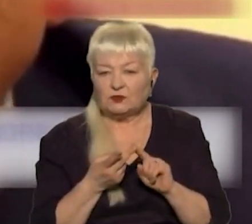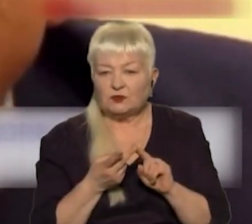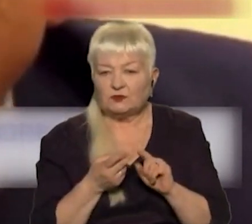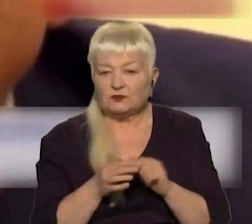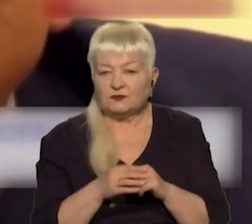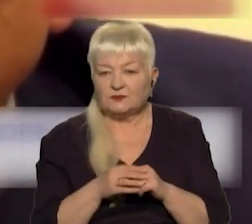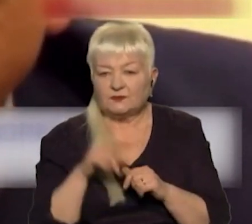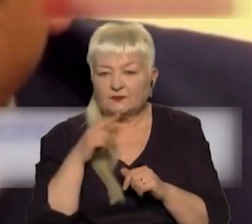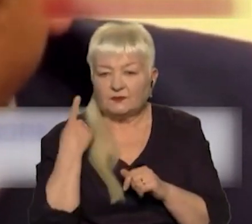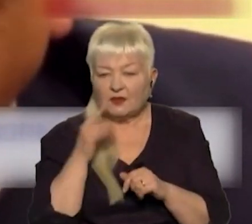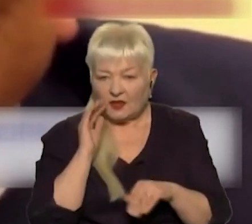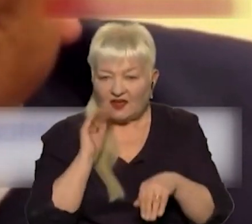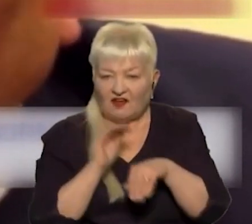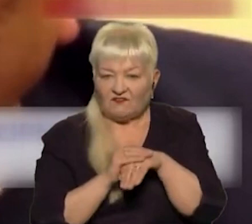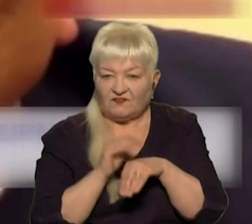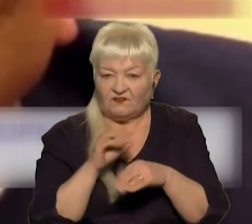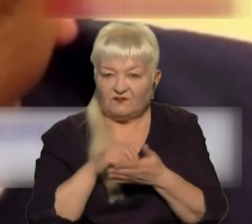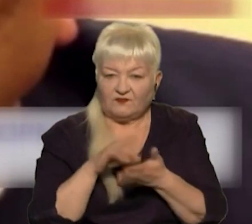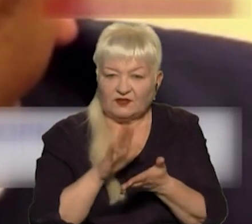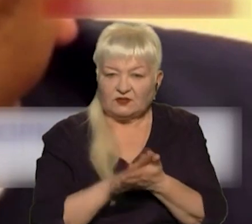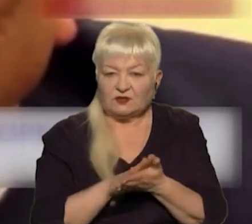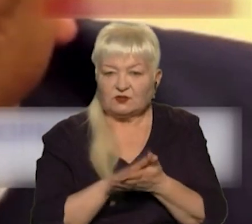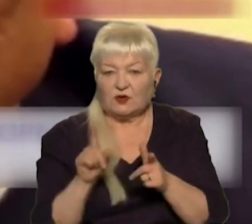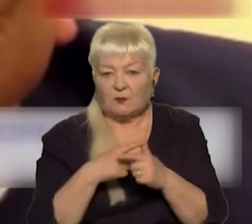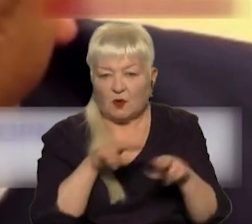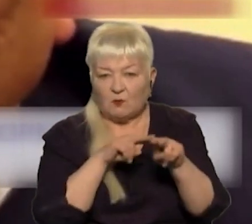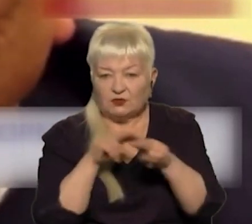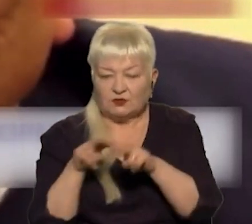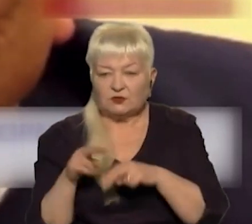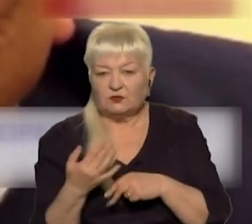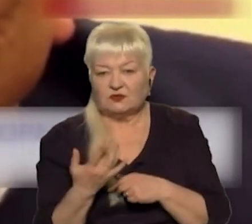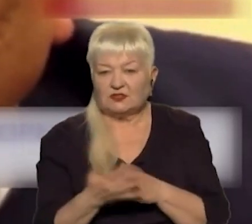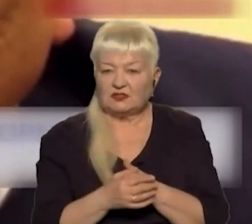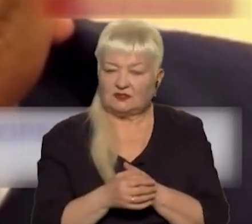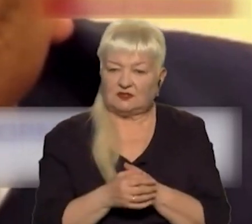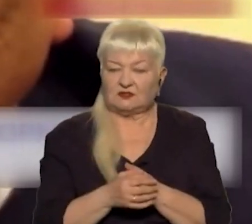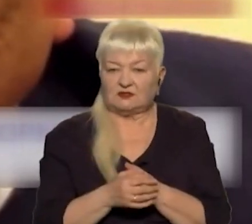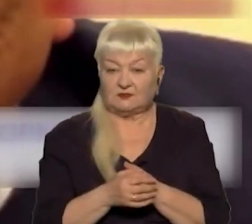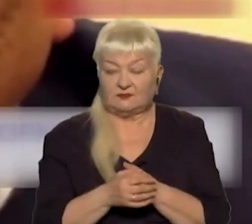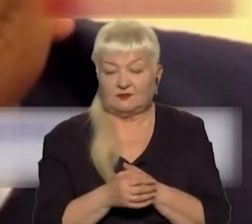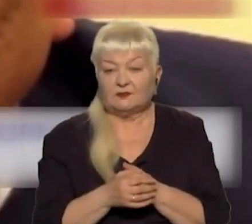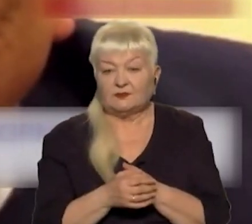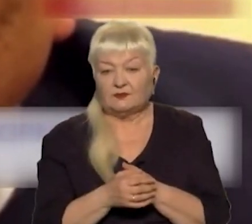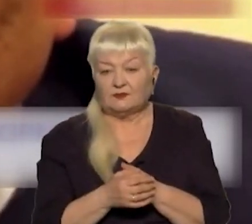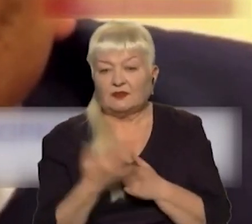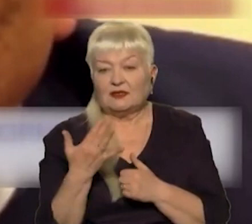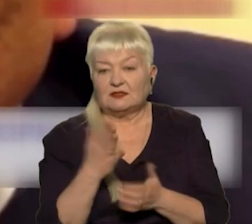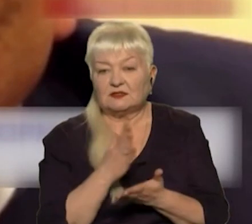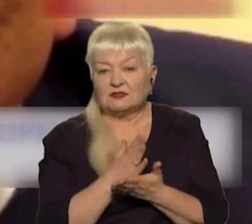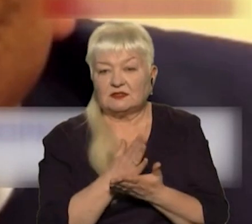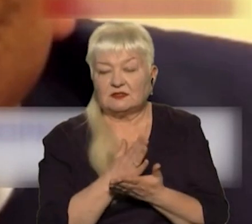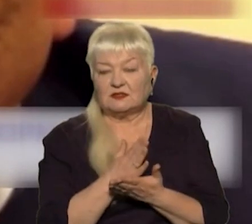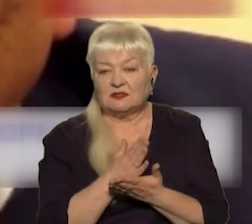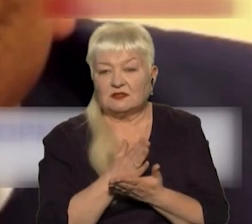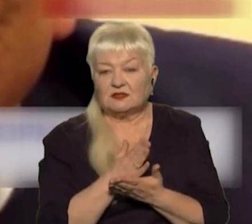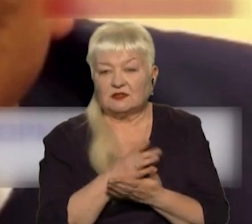фіксують або монітують, скільки громадян РФ зараз на Херсонській